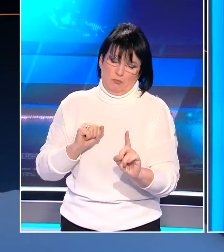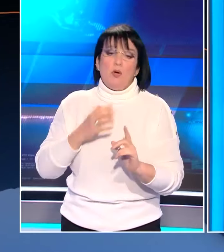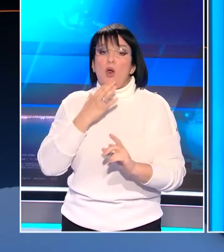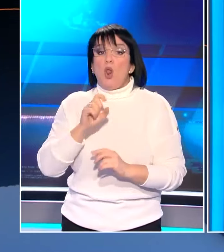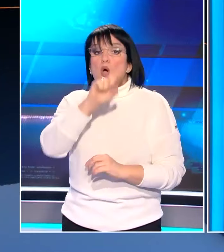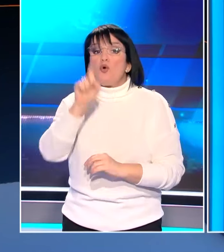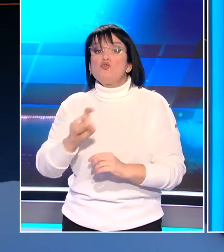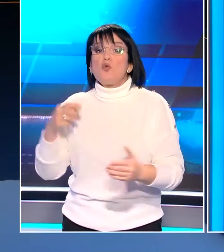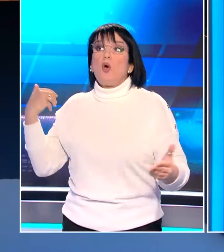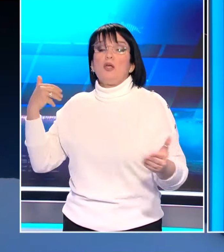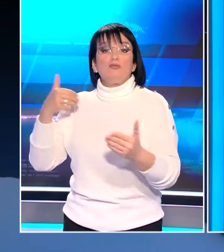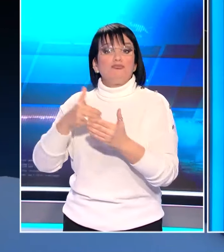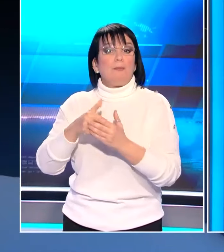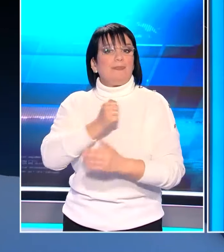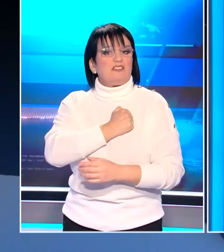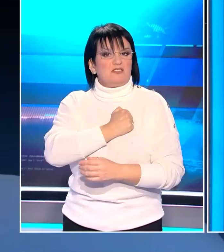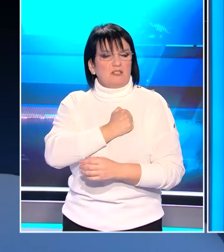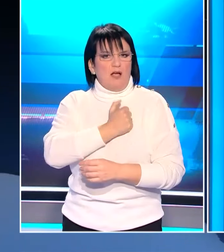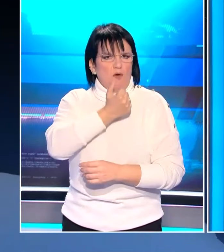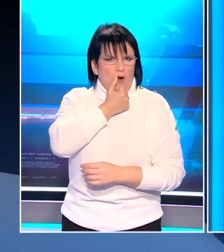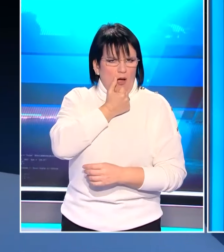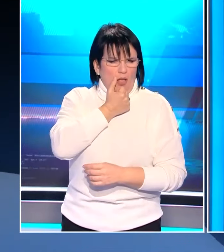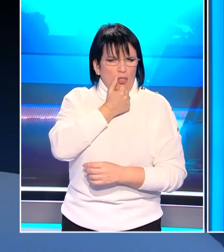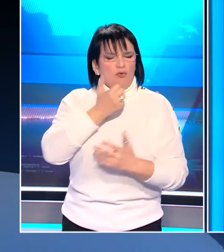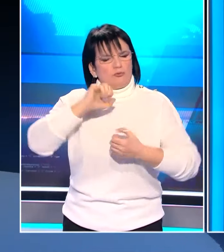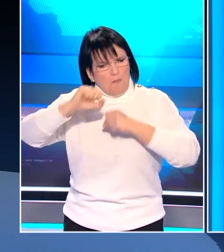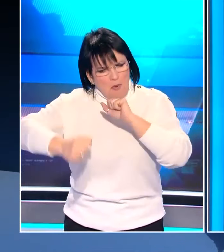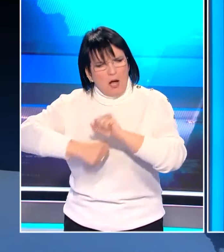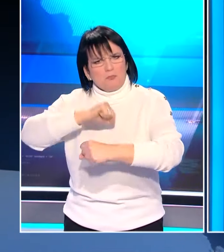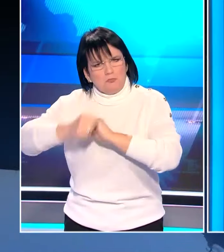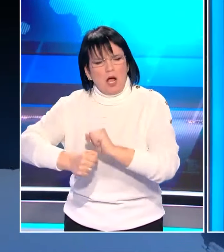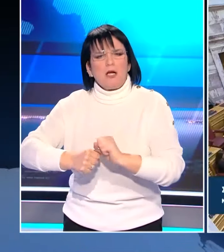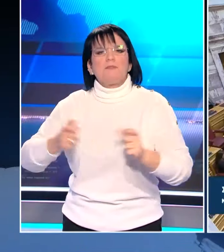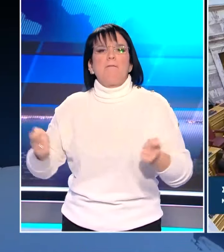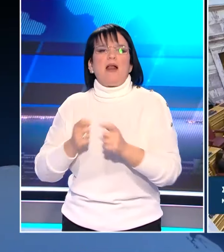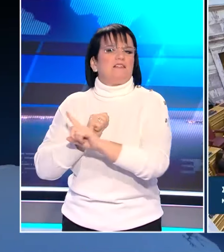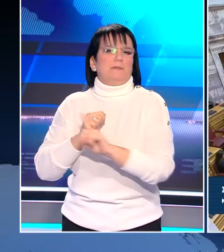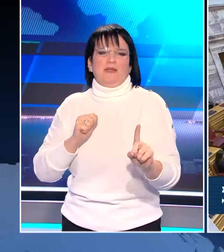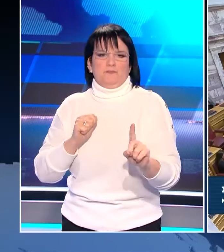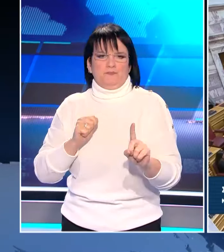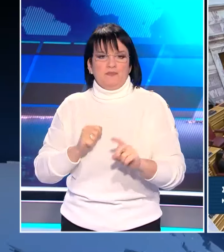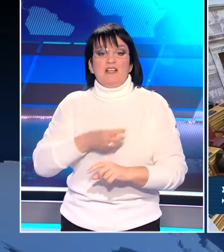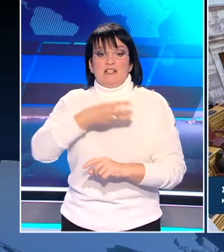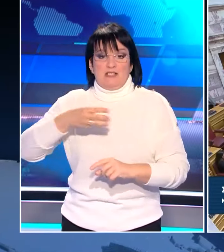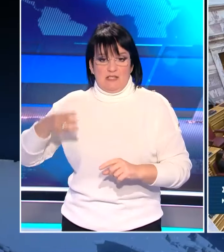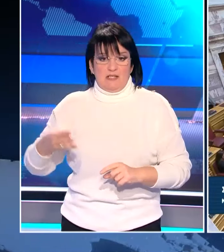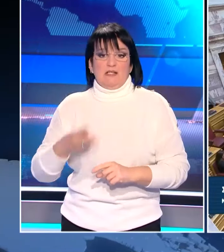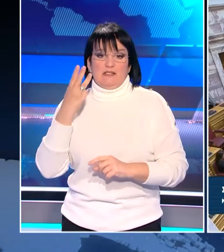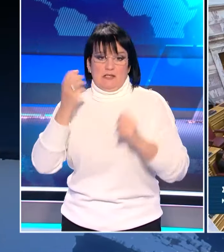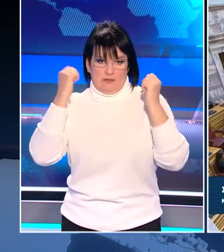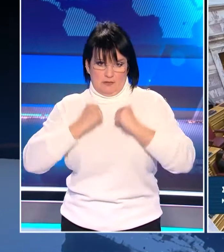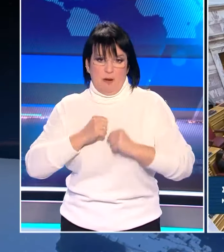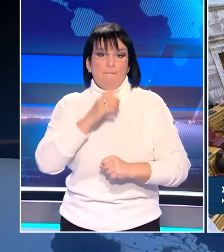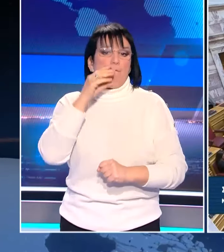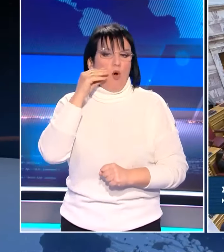διότι στη ζωή μου ό,τι πιστεύω ότι είναι λάθος, παλεύω για να μην γίνει πράξη. Στον ΣΥΡΙΖΑ καταγράφηκαν τρεις διαρροές. Ο Παύλος